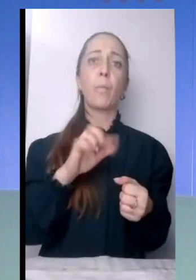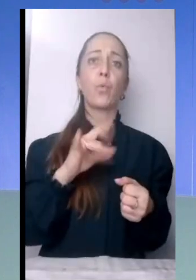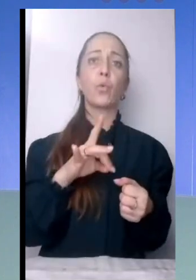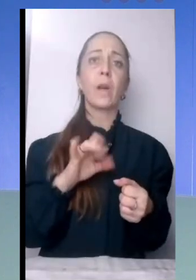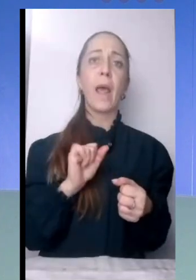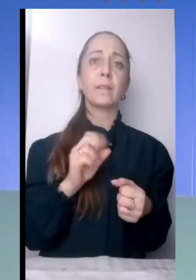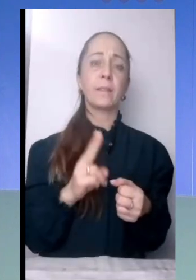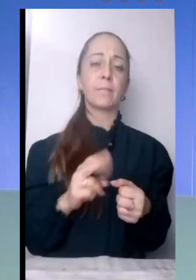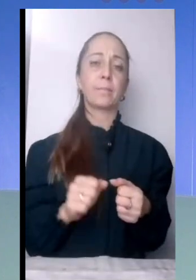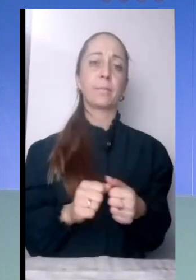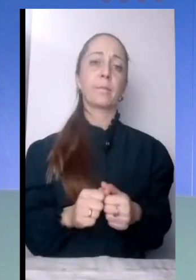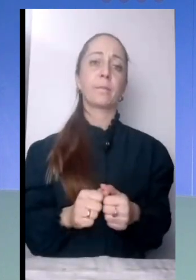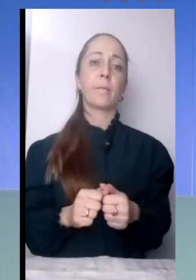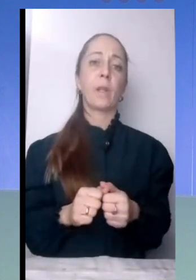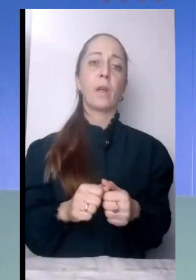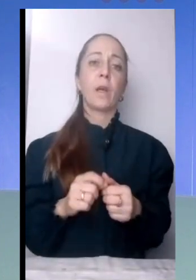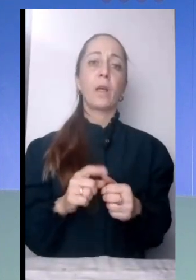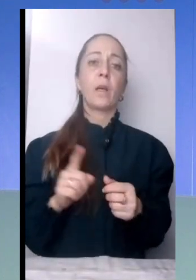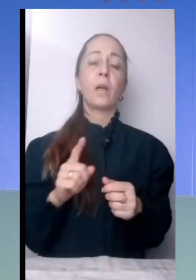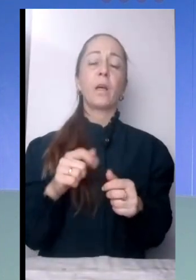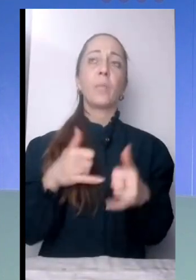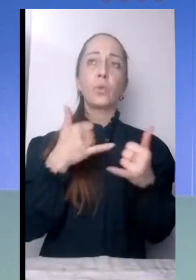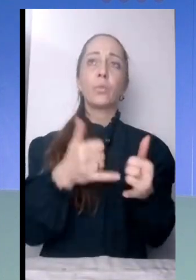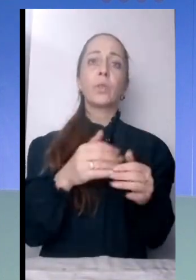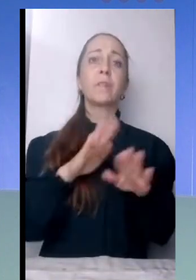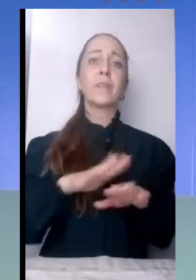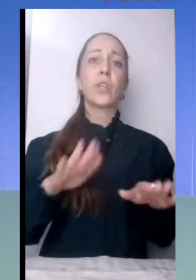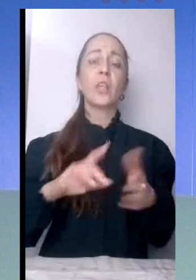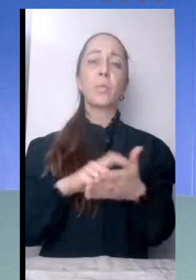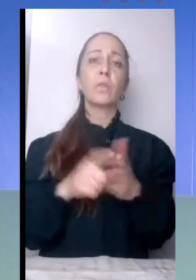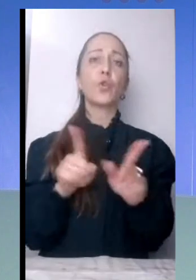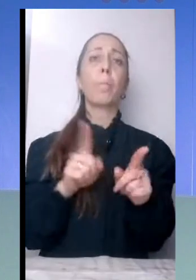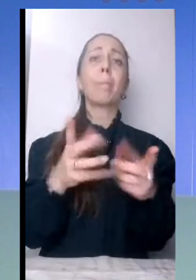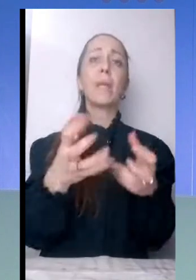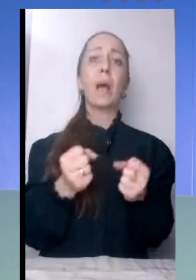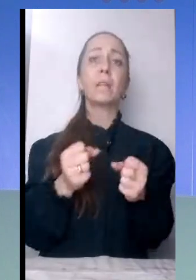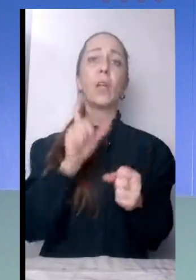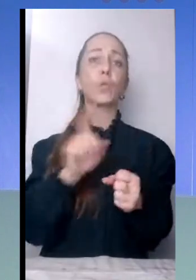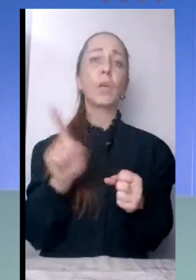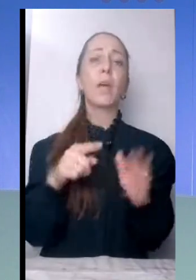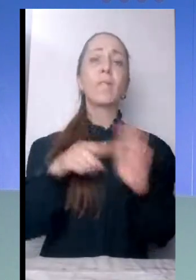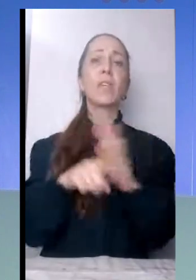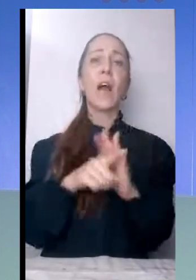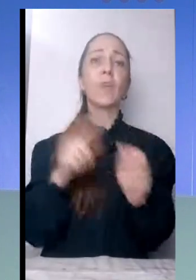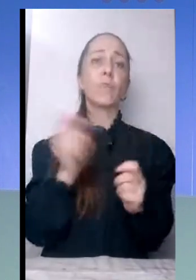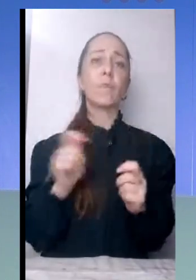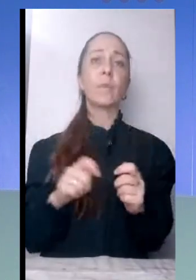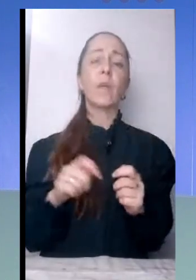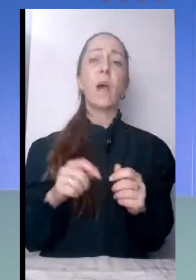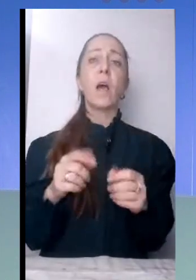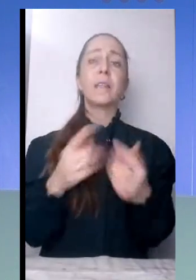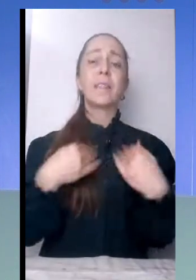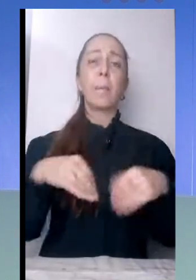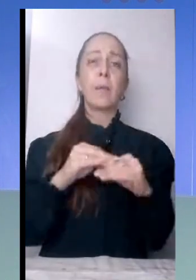Поступилося дитячими кімнатами, щоб приймати людей, які тікають від війни. Черкаське подружжя В'ячеслава Подкользіна та Оксана